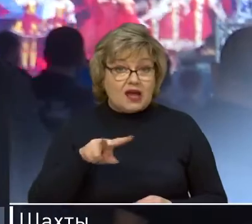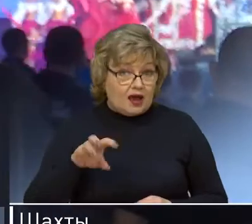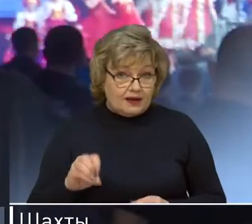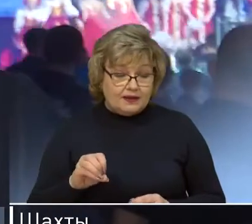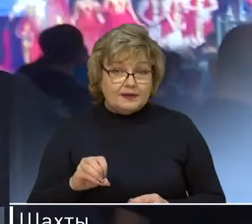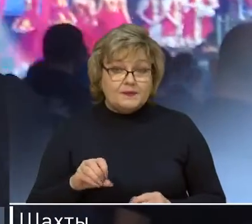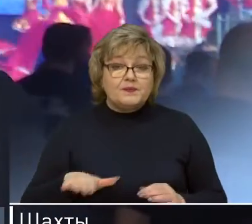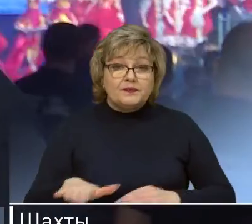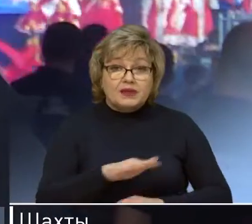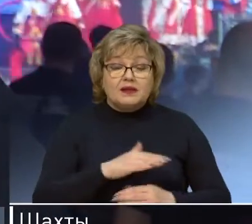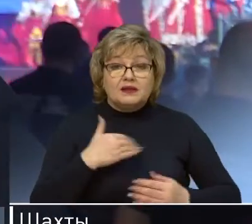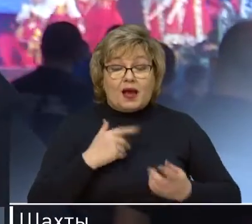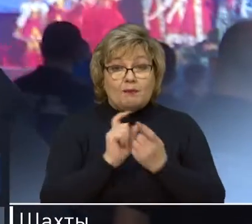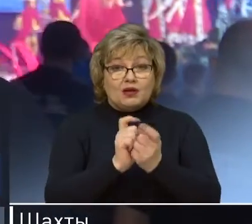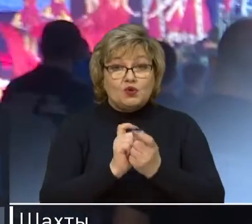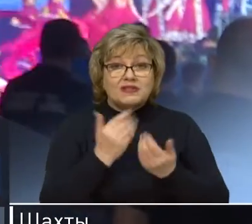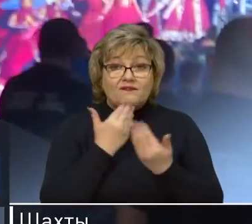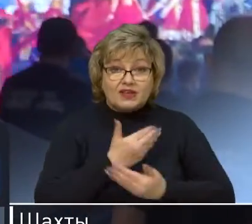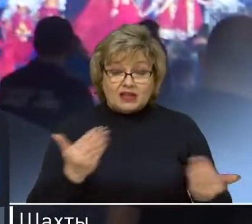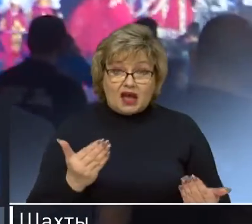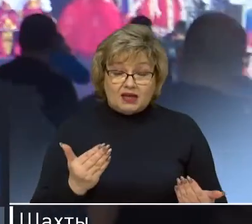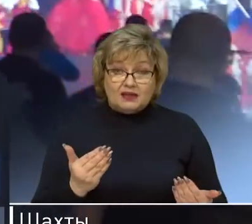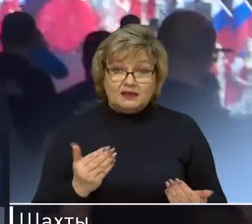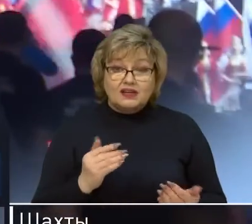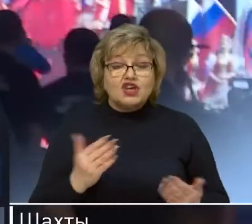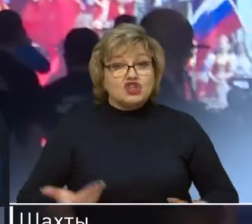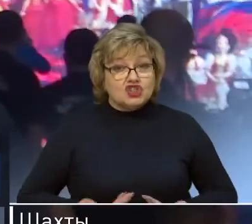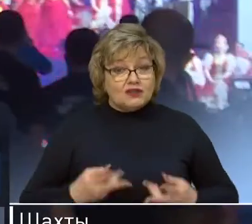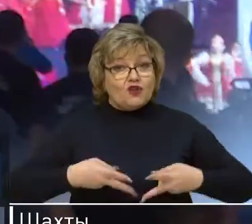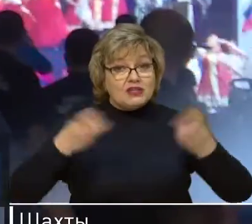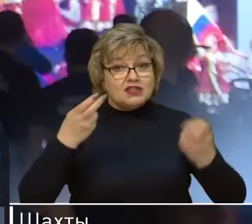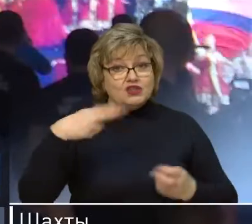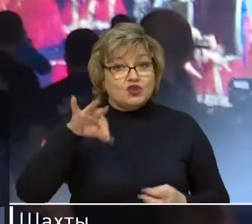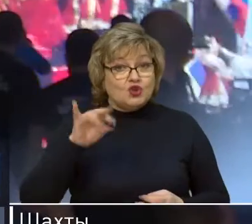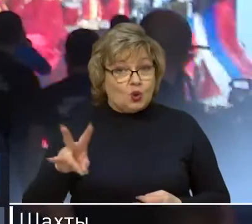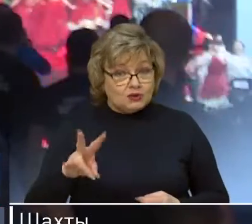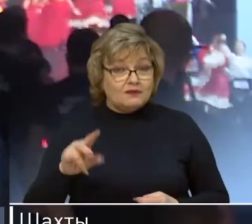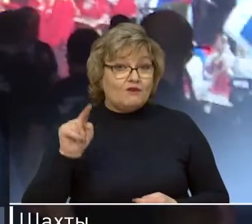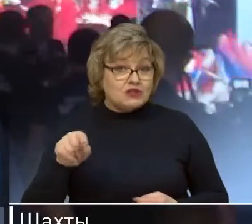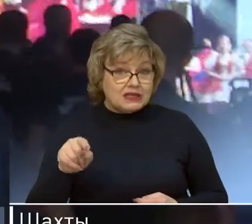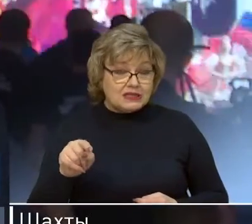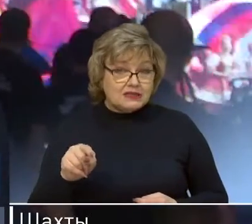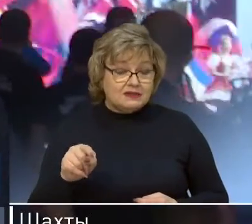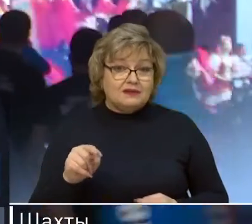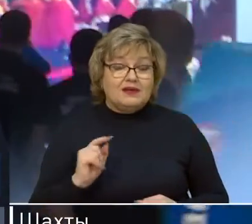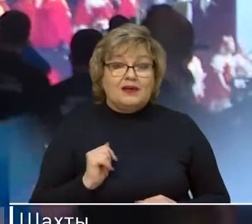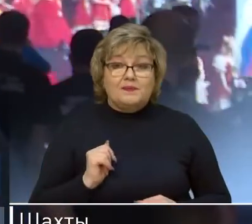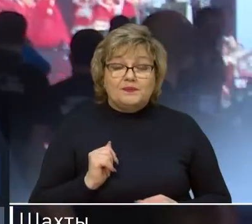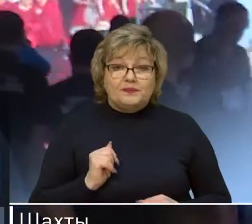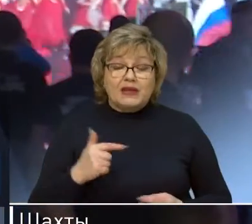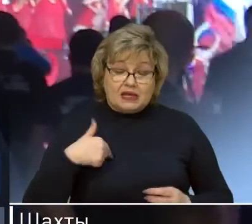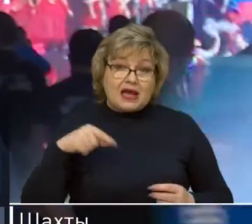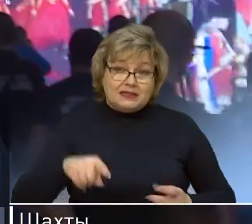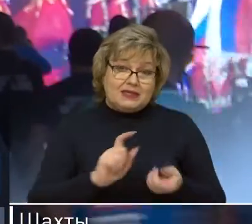среднем ковре я боролся в пенале, а жил в гостинице Дон, Ростов-Доно, Ростов-Доно, вот здесь, квартал отсюда. Я